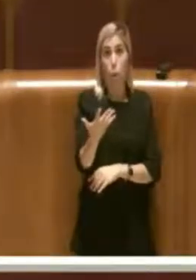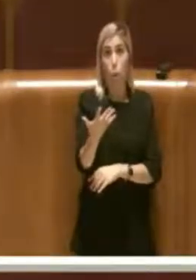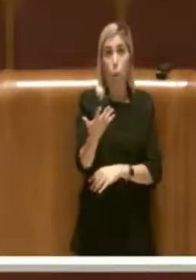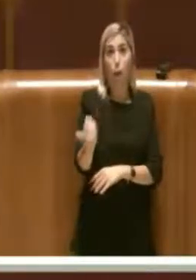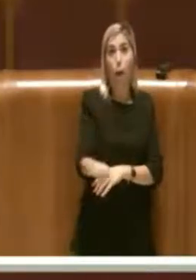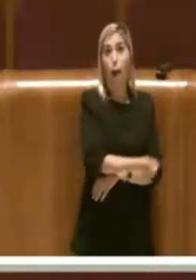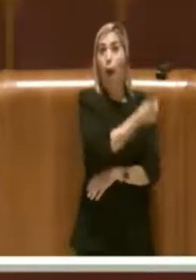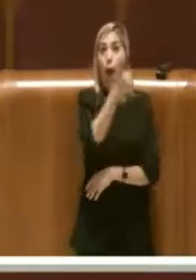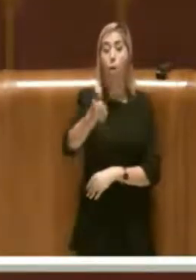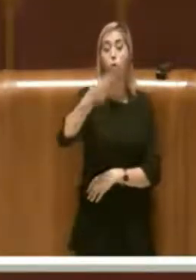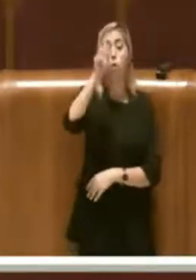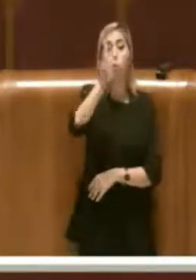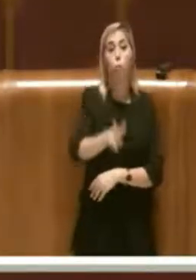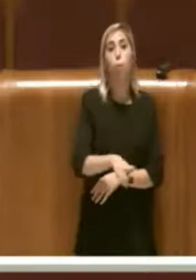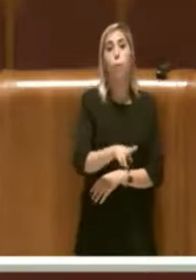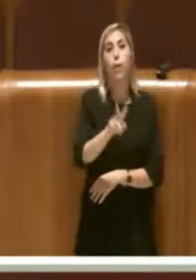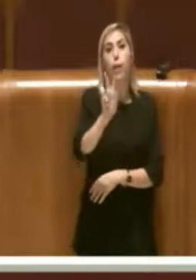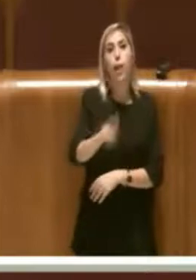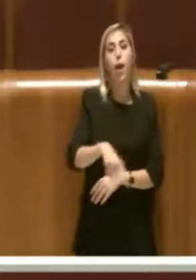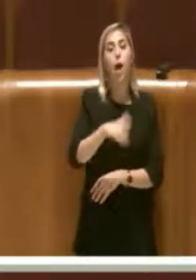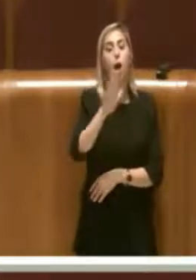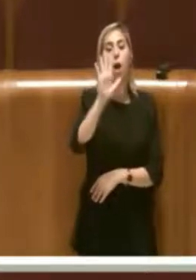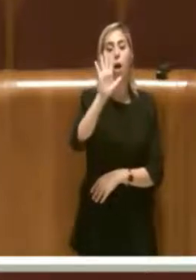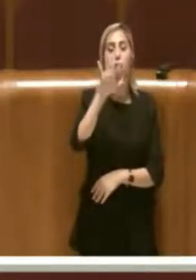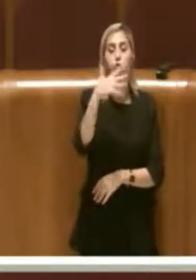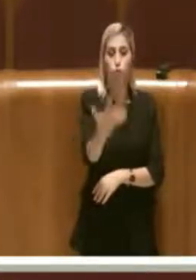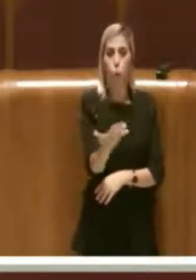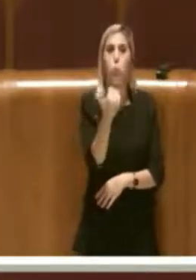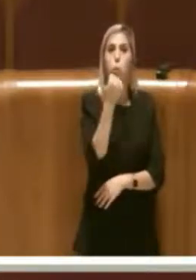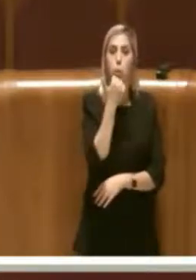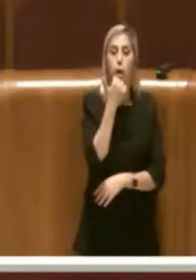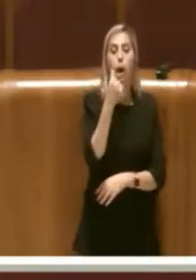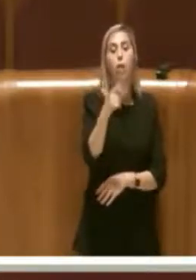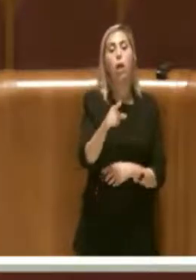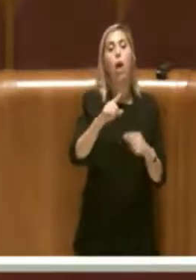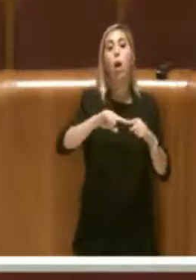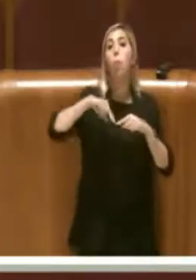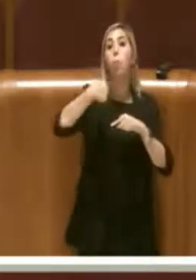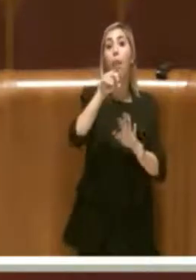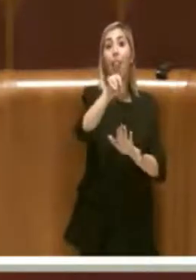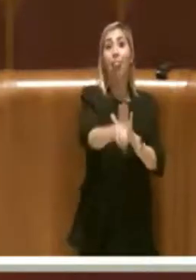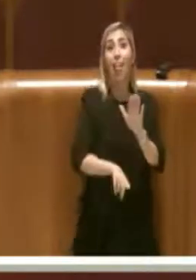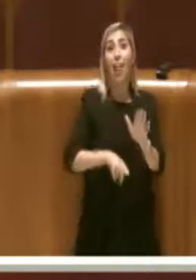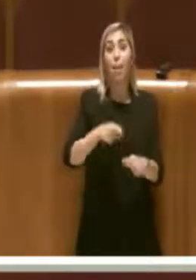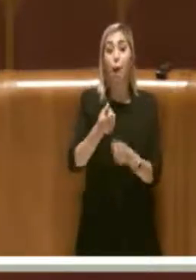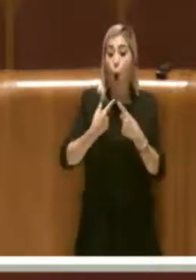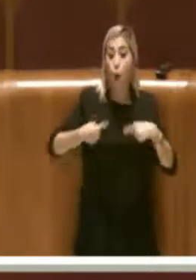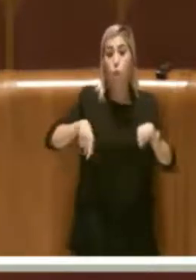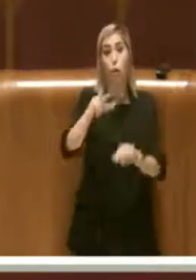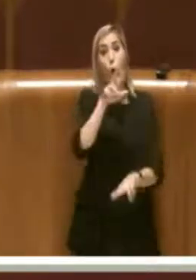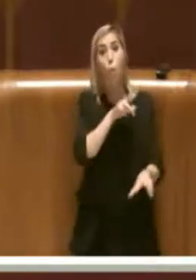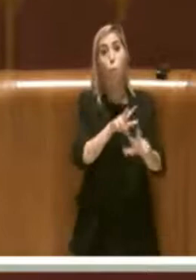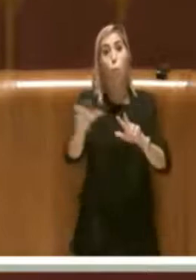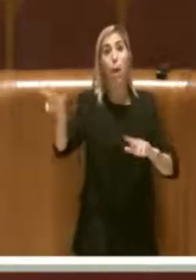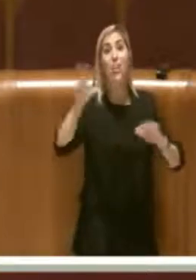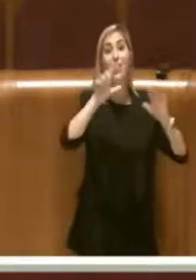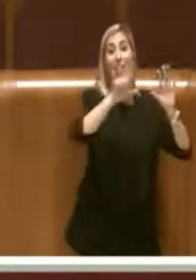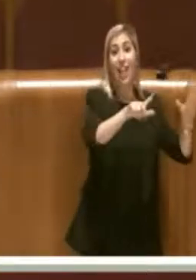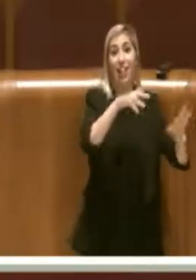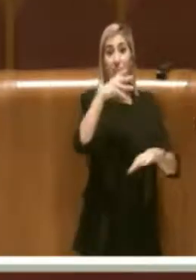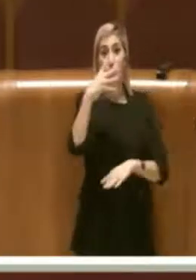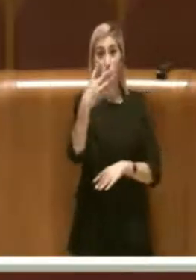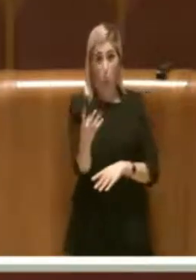poi la delibera del Consiglio Comunale 74